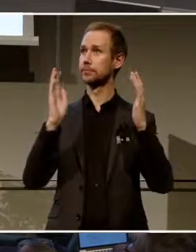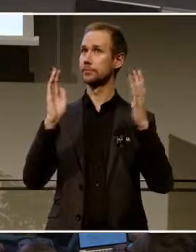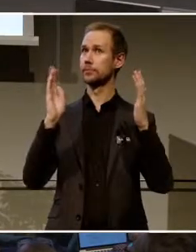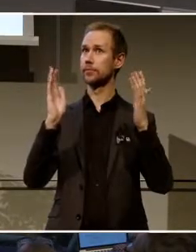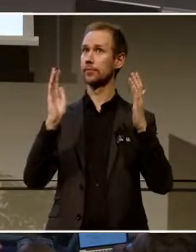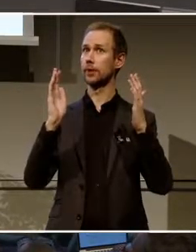Tack så väldigt.